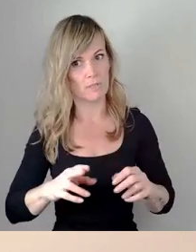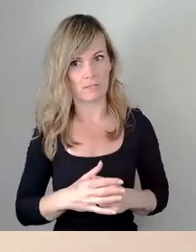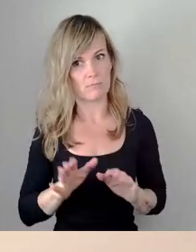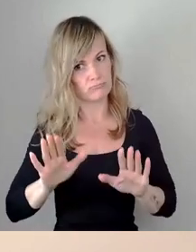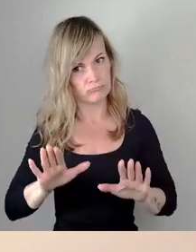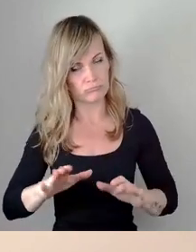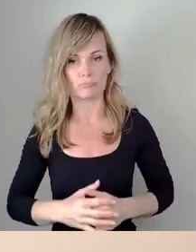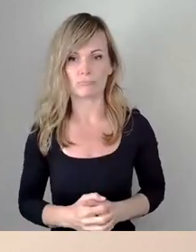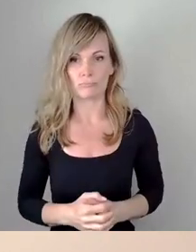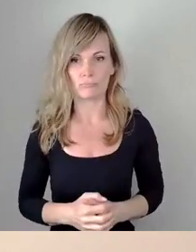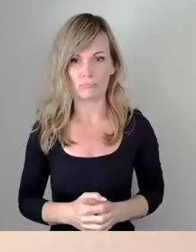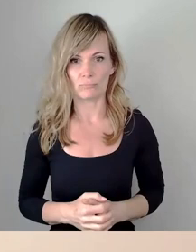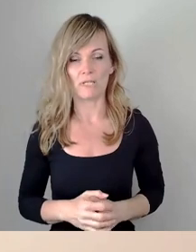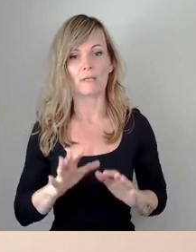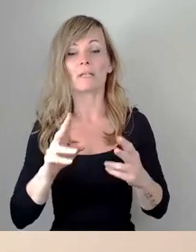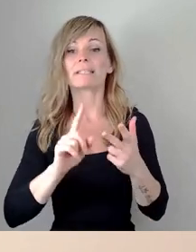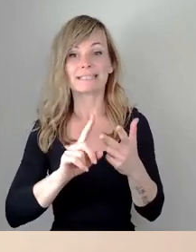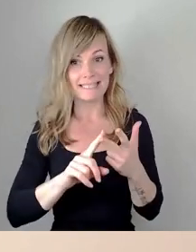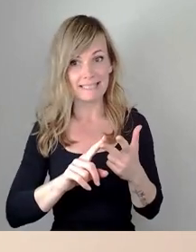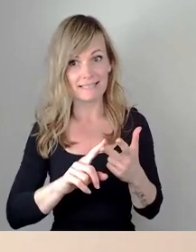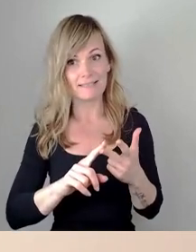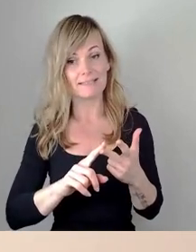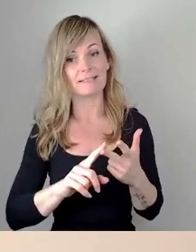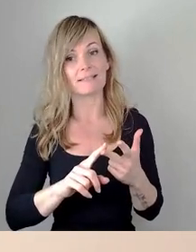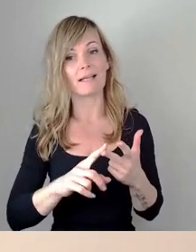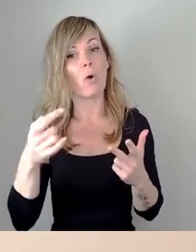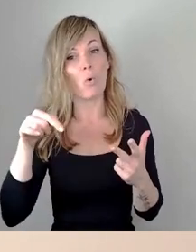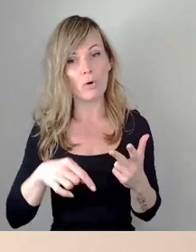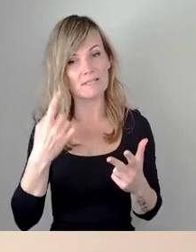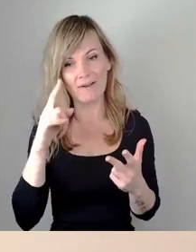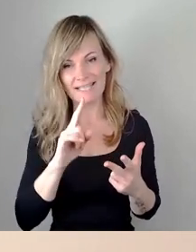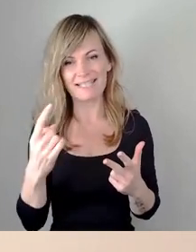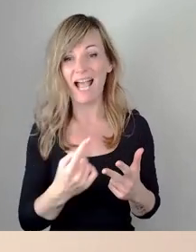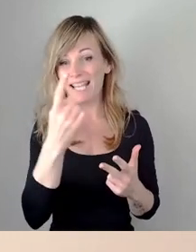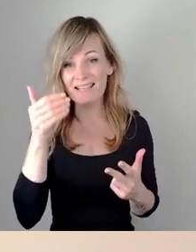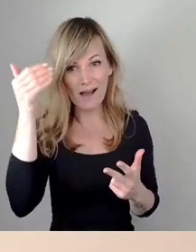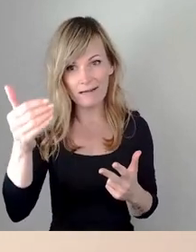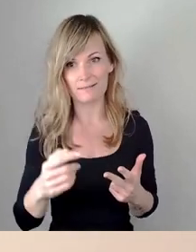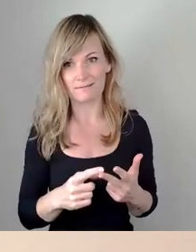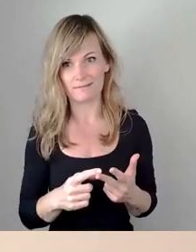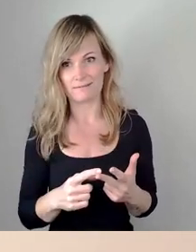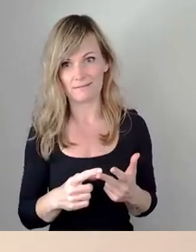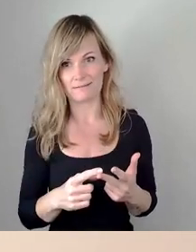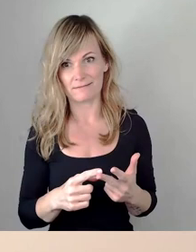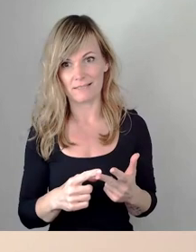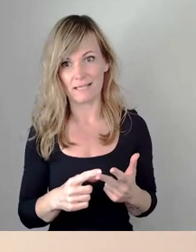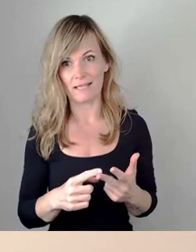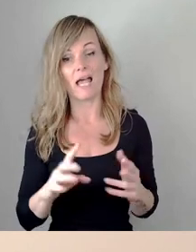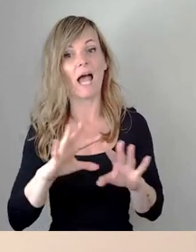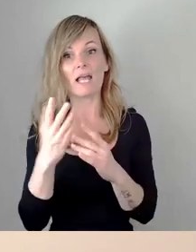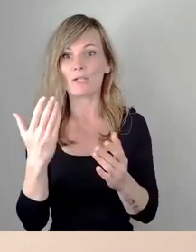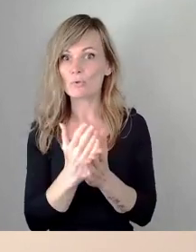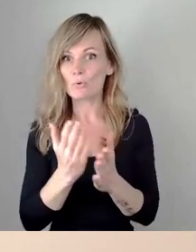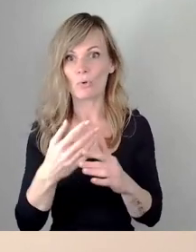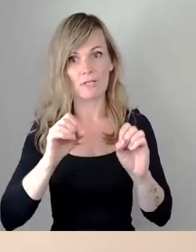Und zum Dritten wissen wir heute noch nicht, das ist in einem Jahr. Wir haben ausführlich erläutert im Sportausschuss,